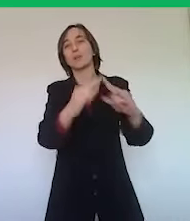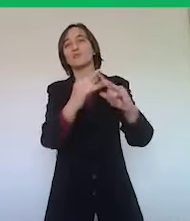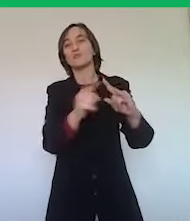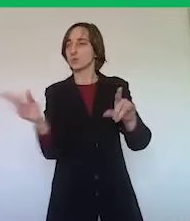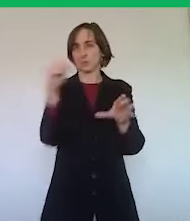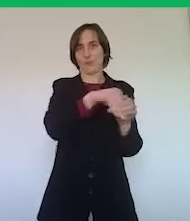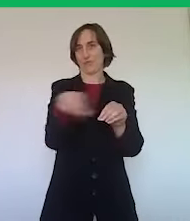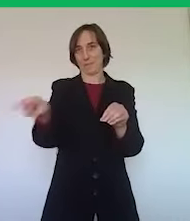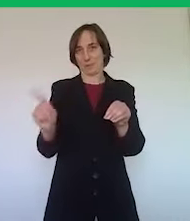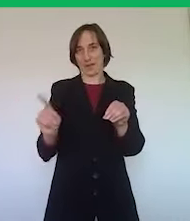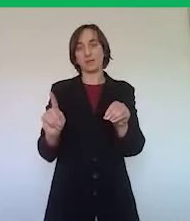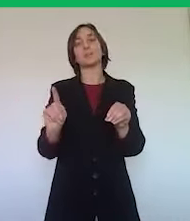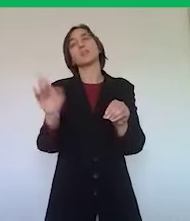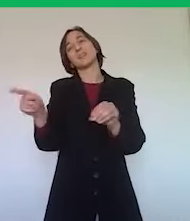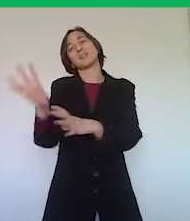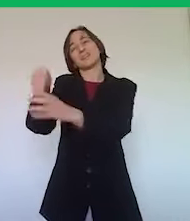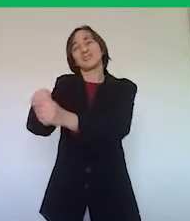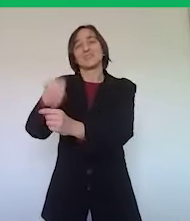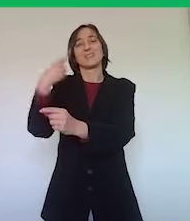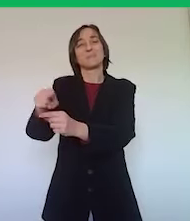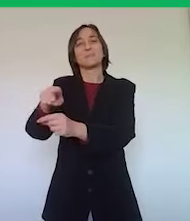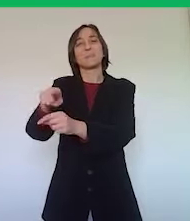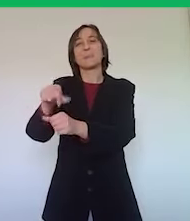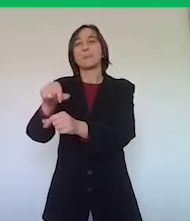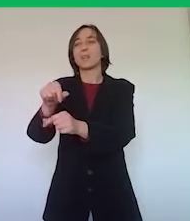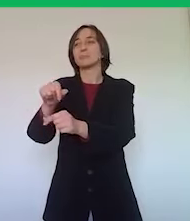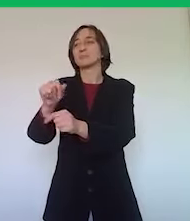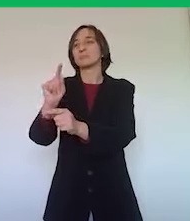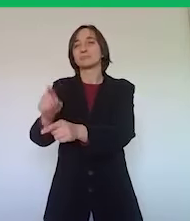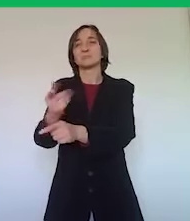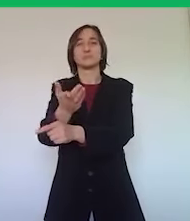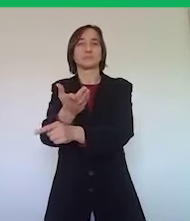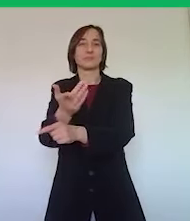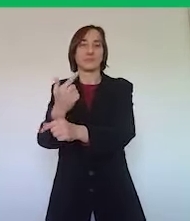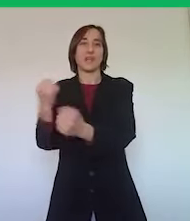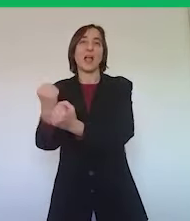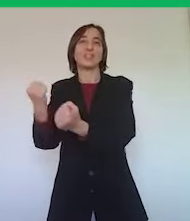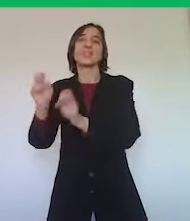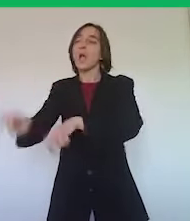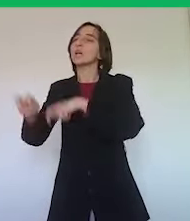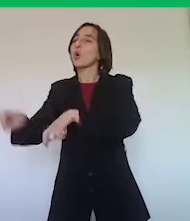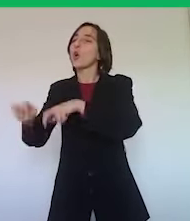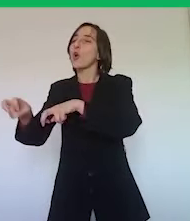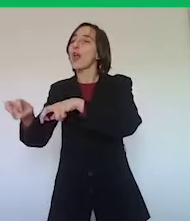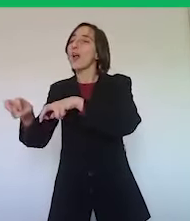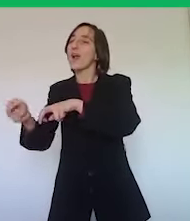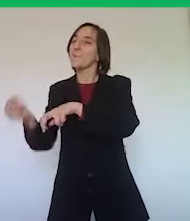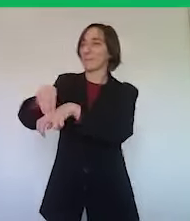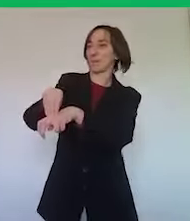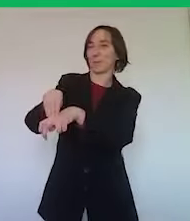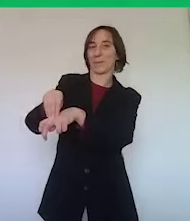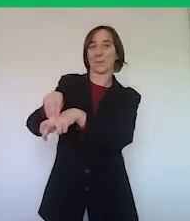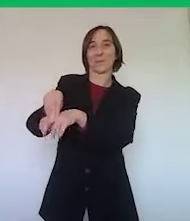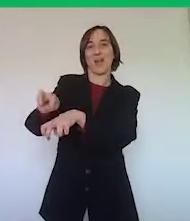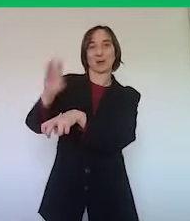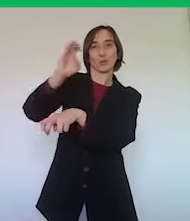ma stanno dentro il tema della diversificazione dell'attività agricola,